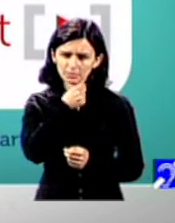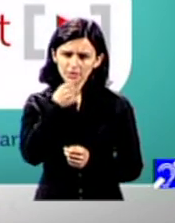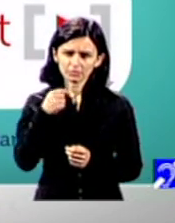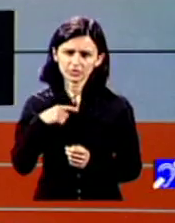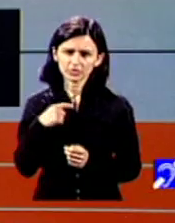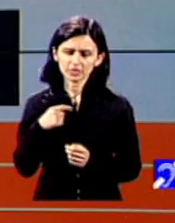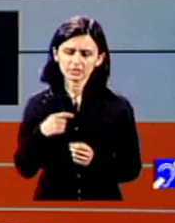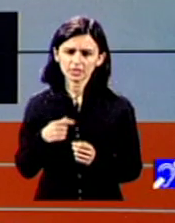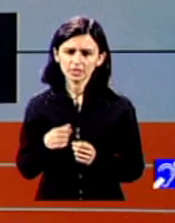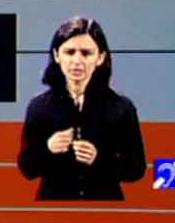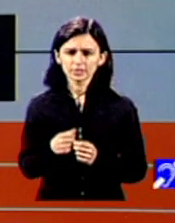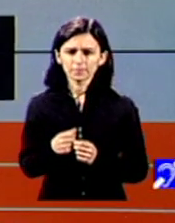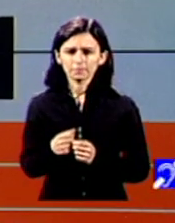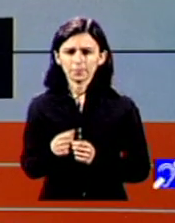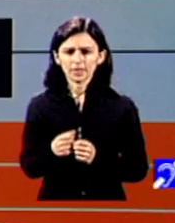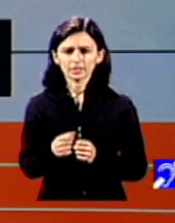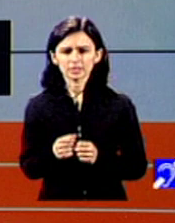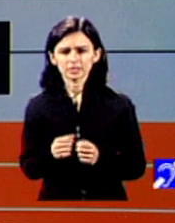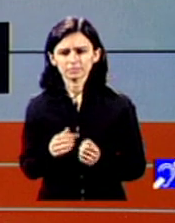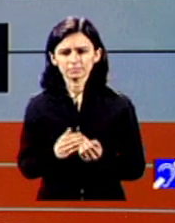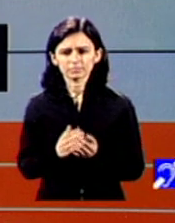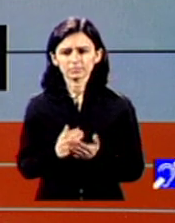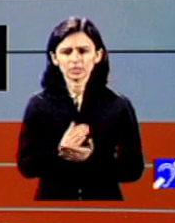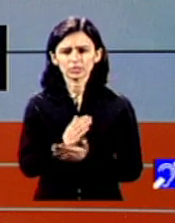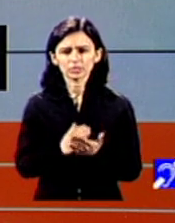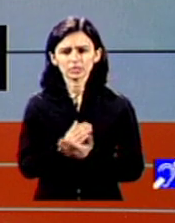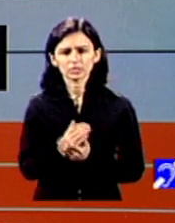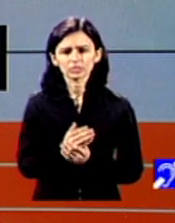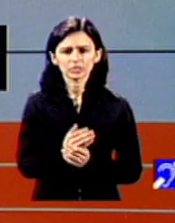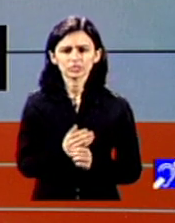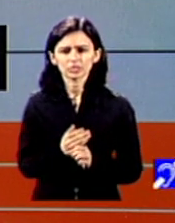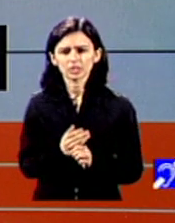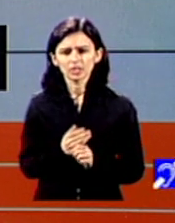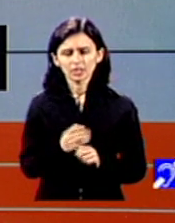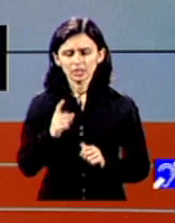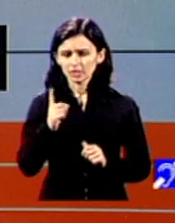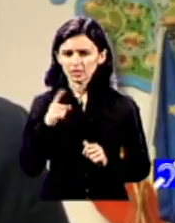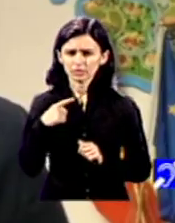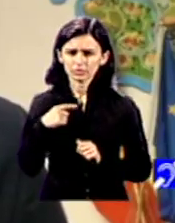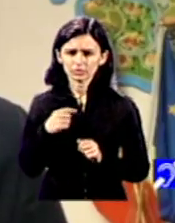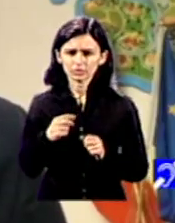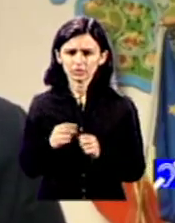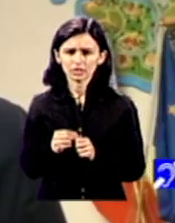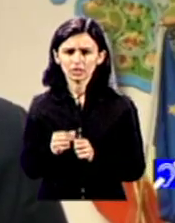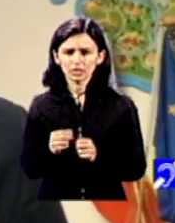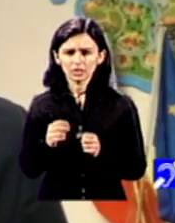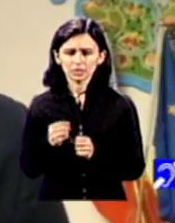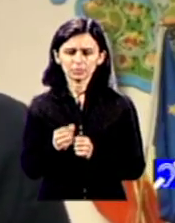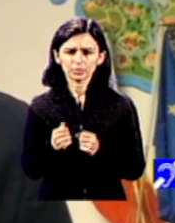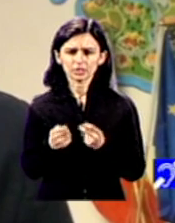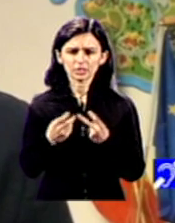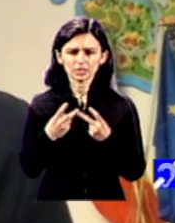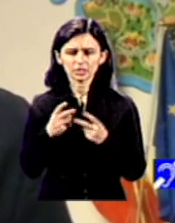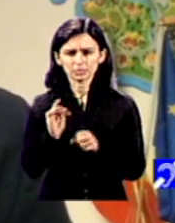să țină într-un fel de supraviețuire și aici e important de înțeles deci nu sunt împotriva beneficiilor din contă cred că acești bani